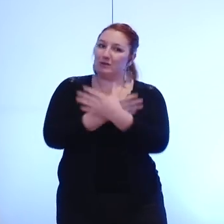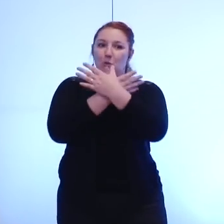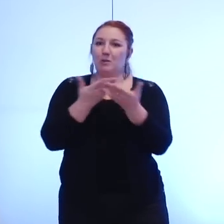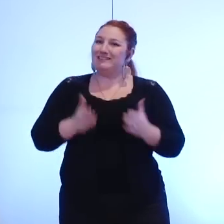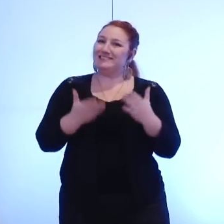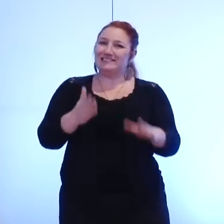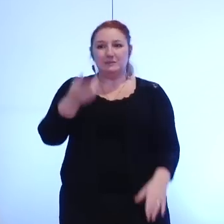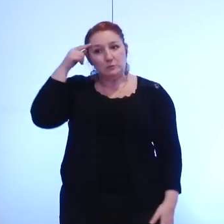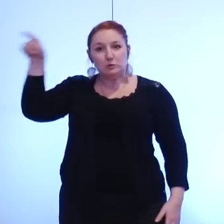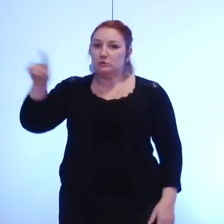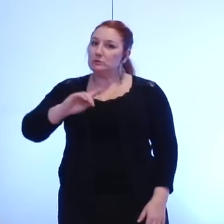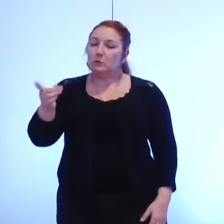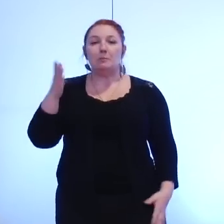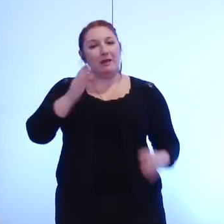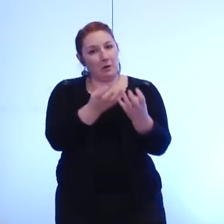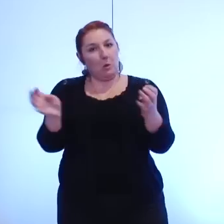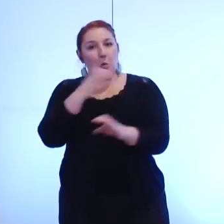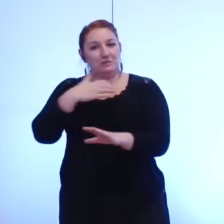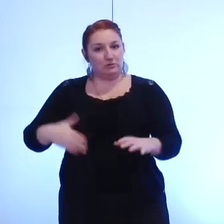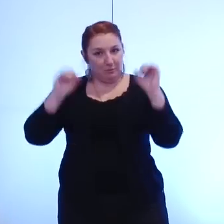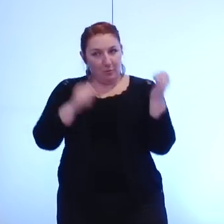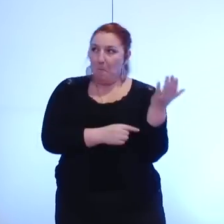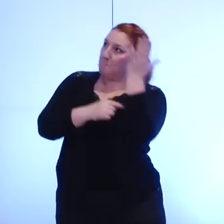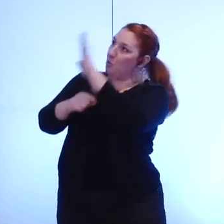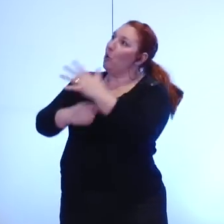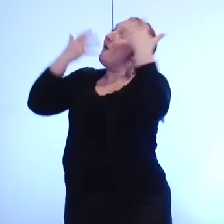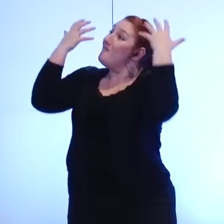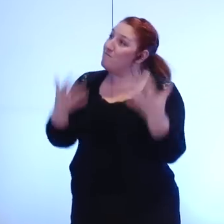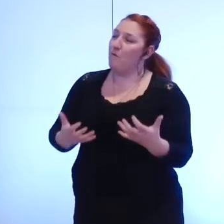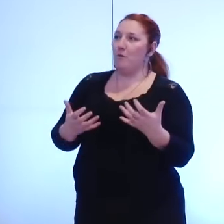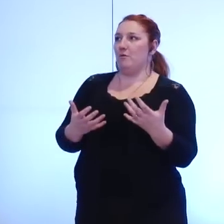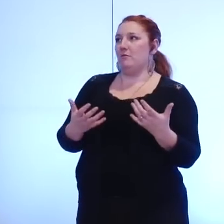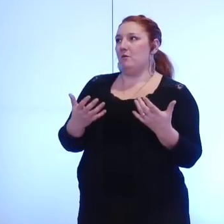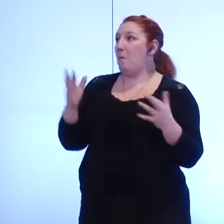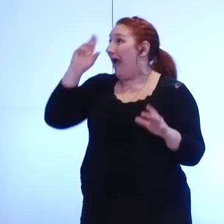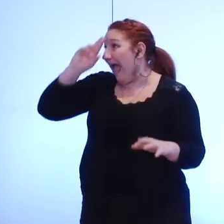totalement au conseil municipal d'envoyer un souhait fort sur la façon dont ils seront organisés